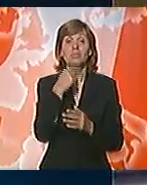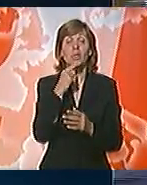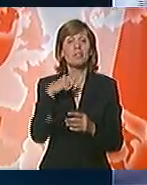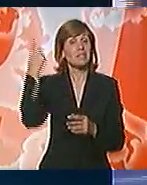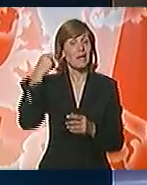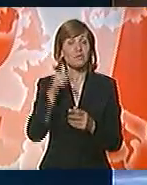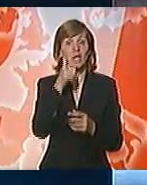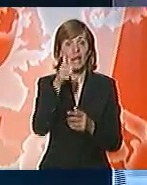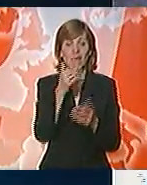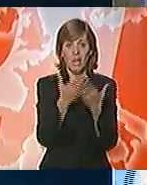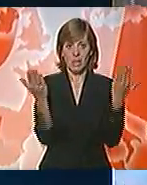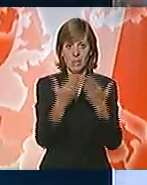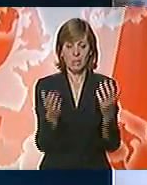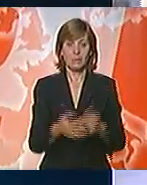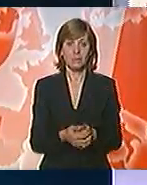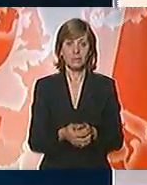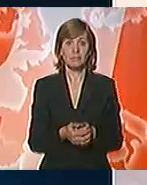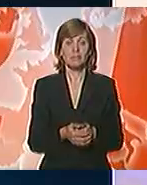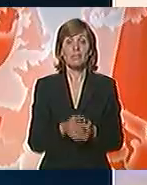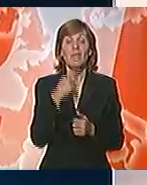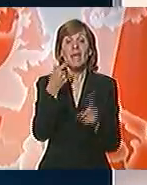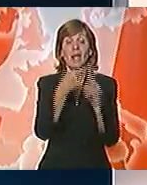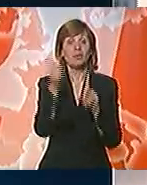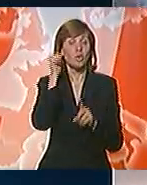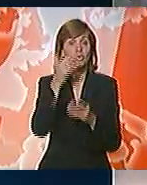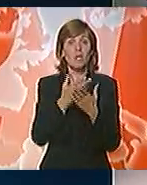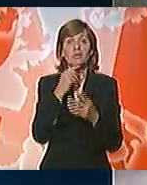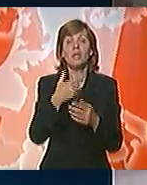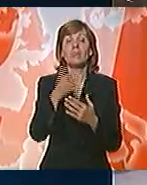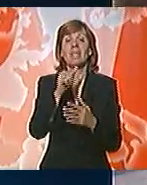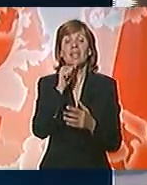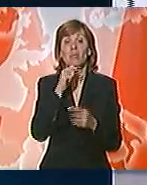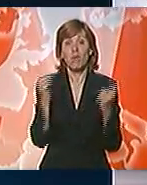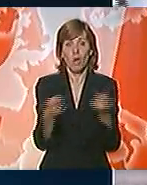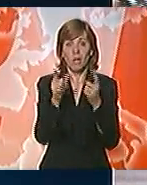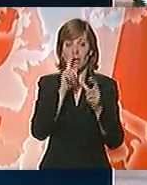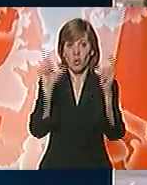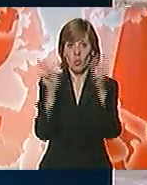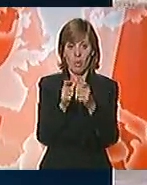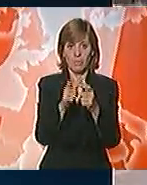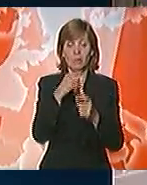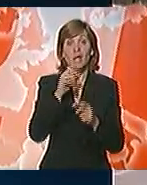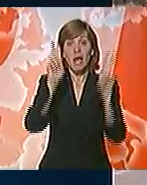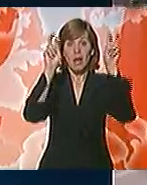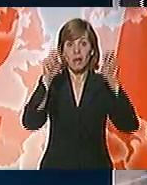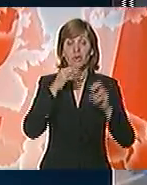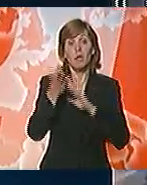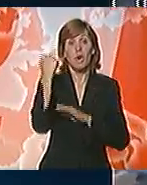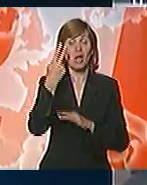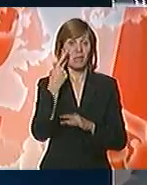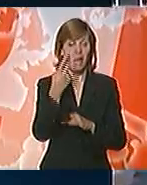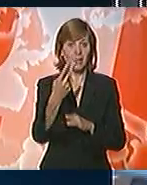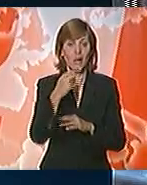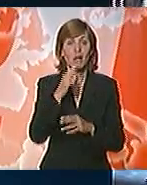Sarajevski dnevni avaz. Za Knezović im je juče raspisana Interpolova potanica. Također se navodi da je za protekla dva